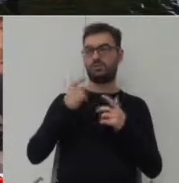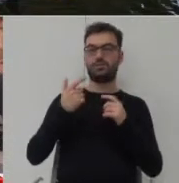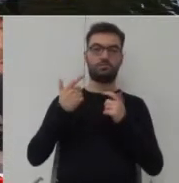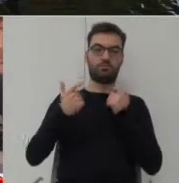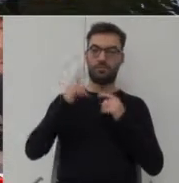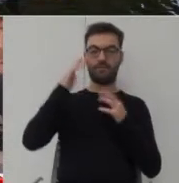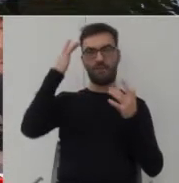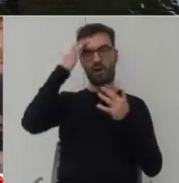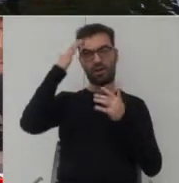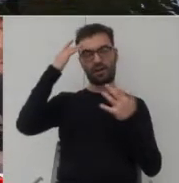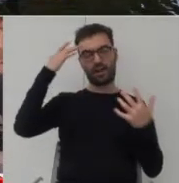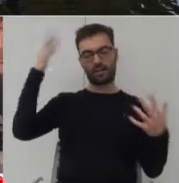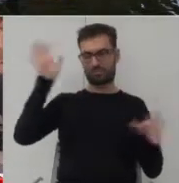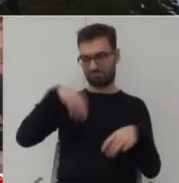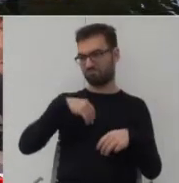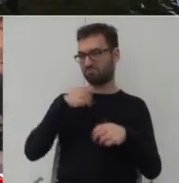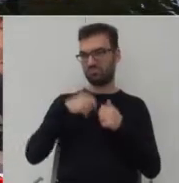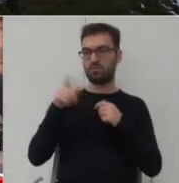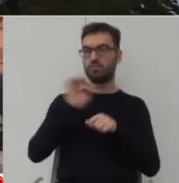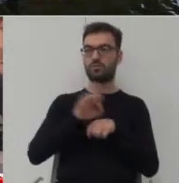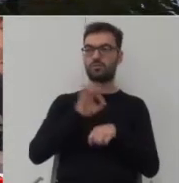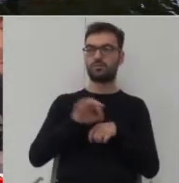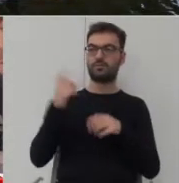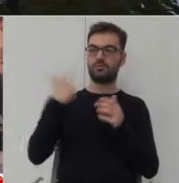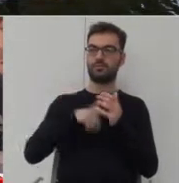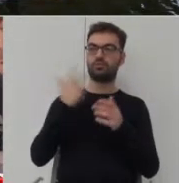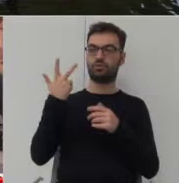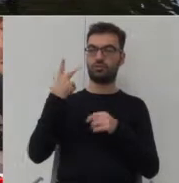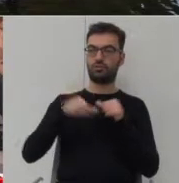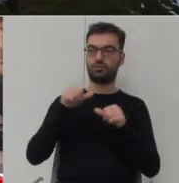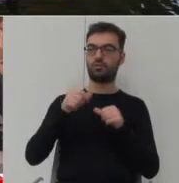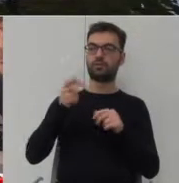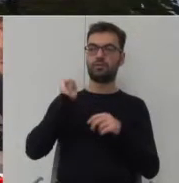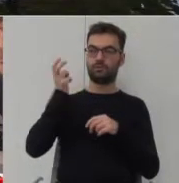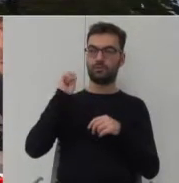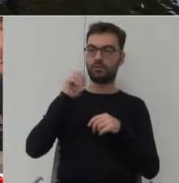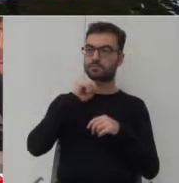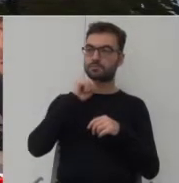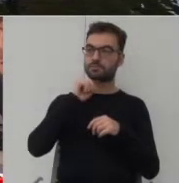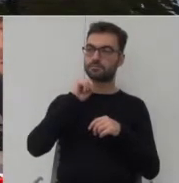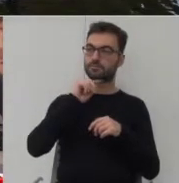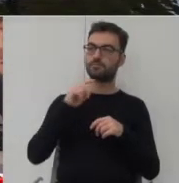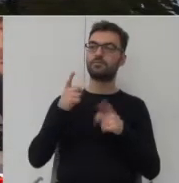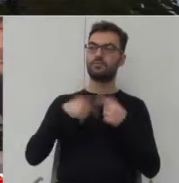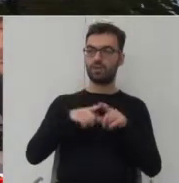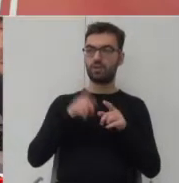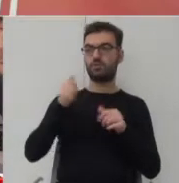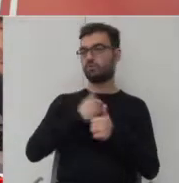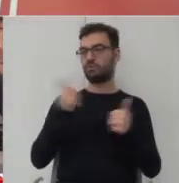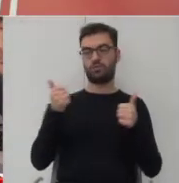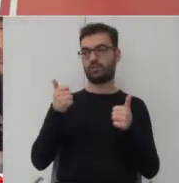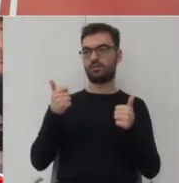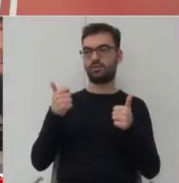wyobraźnia co do tego ruchu posunąć. To jest projekt z 2003 roku z Holandii zrealizowany i który właśnie świetnie tę